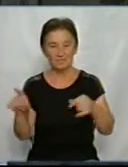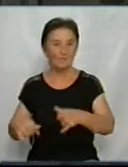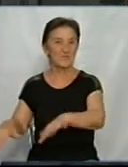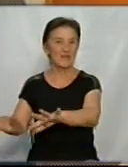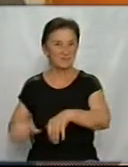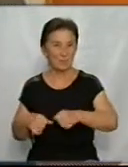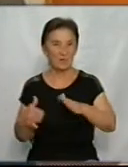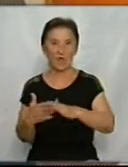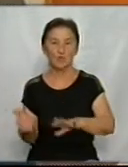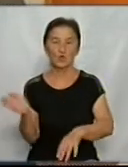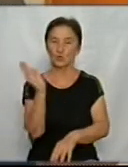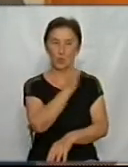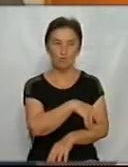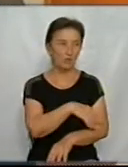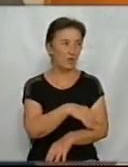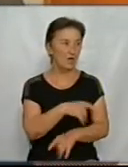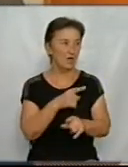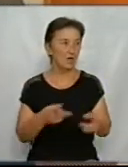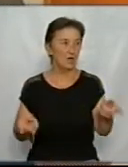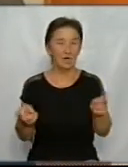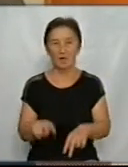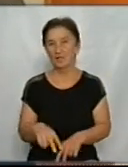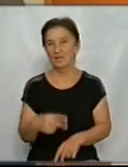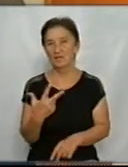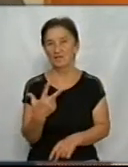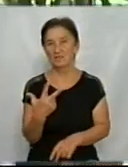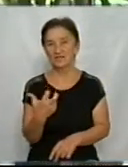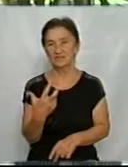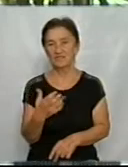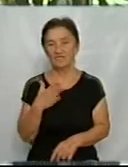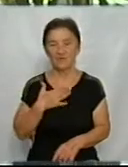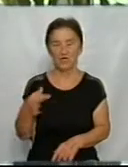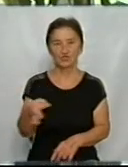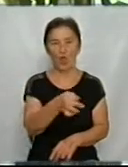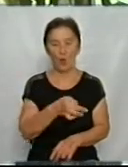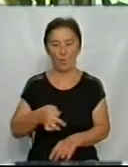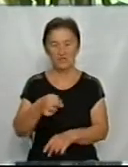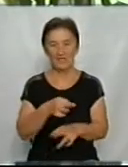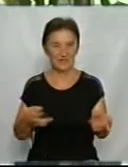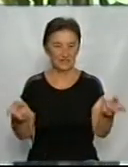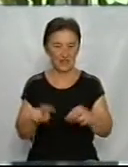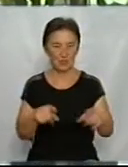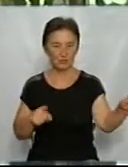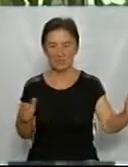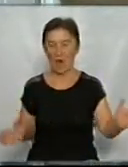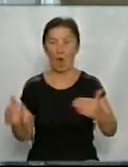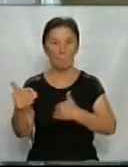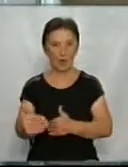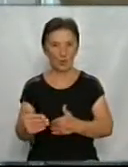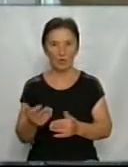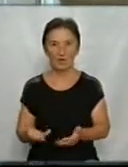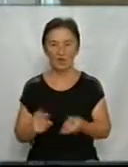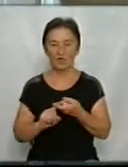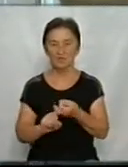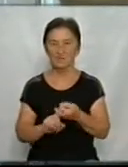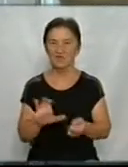вже додому йдуть. В області залишилося три сотні пакунків малюка, розповідає заступниця директора департаменту соцзахисту населення області. В зв'язку